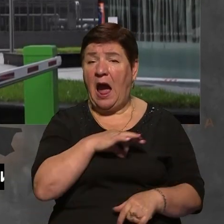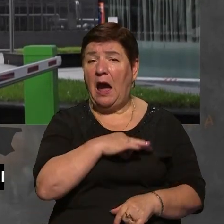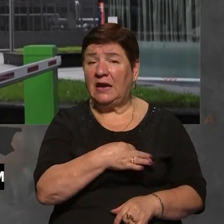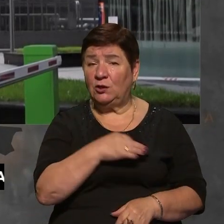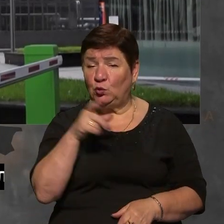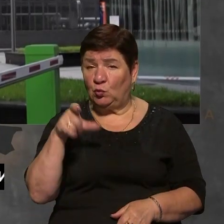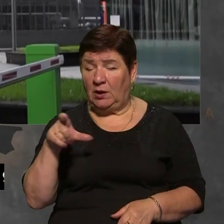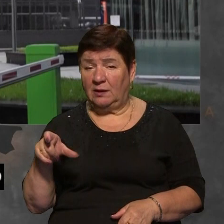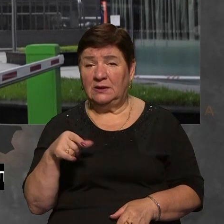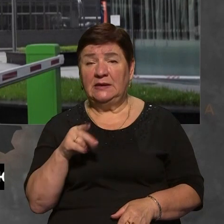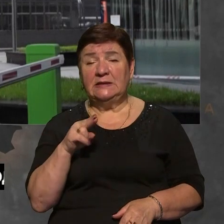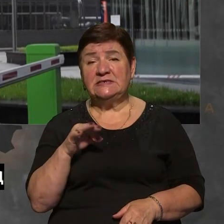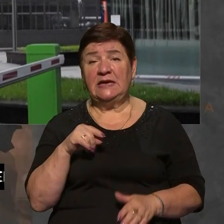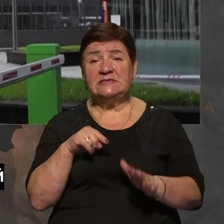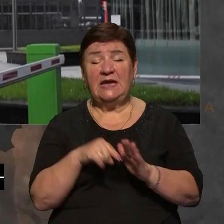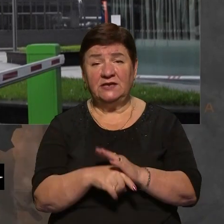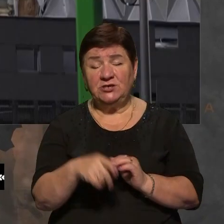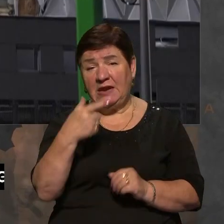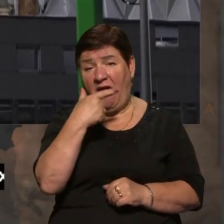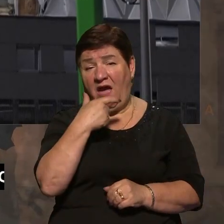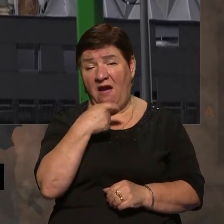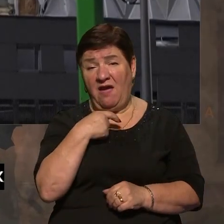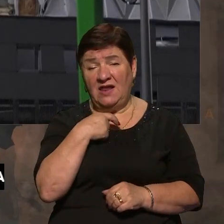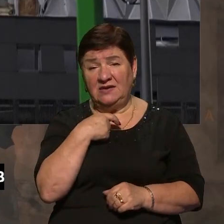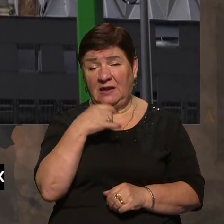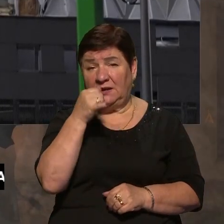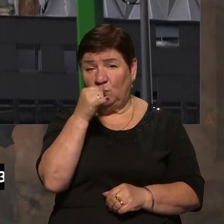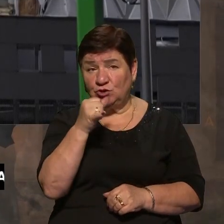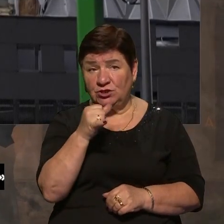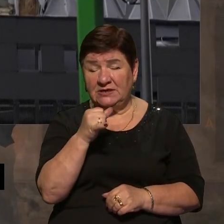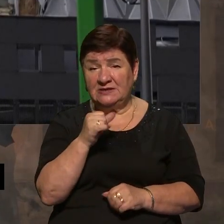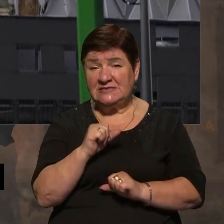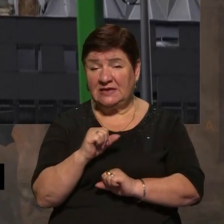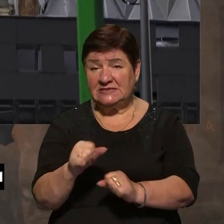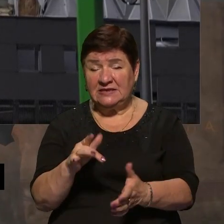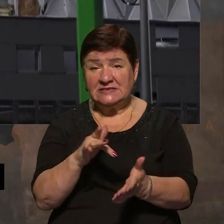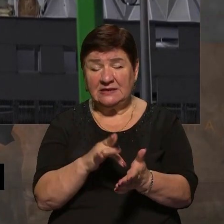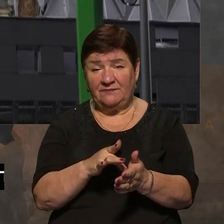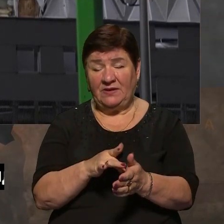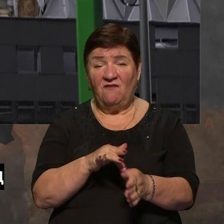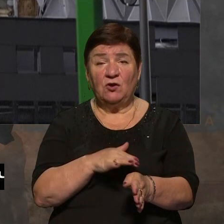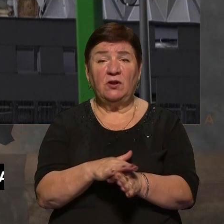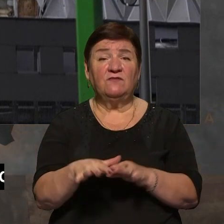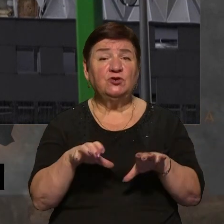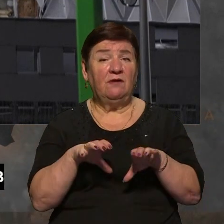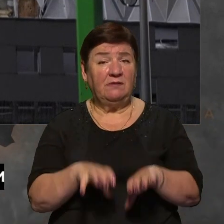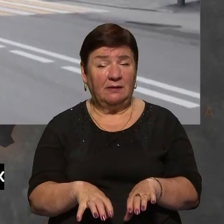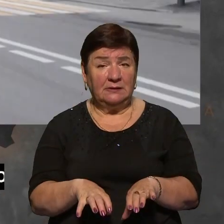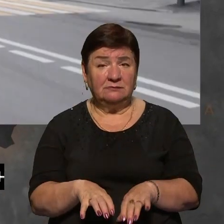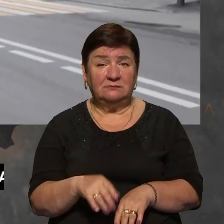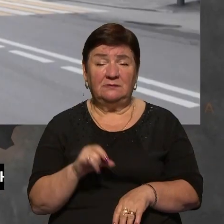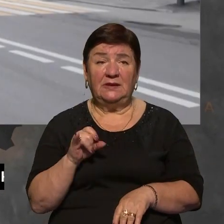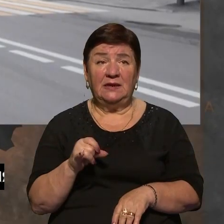значить, що еліта не може захистити свої центральні органи виконавчої влади. І,